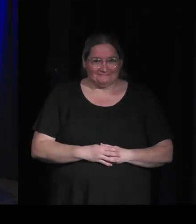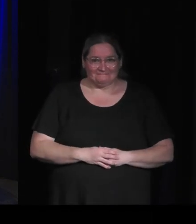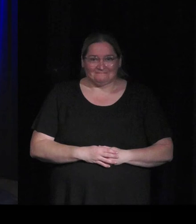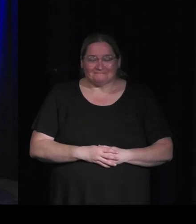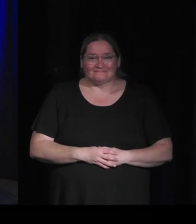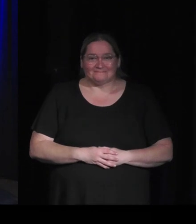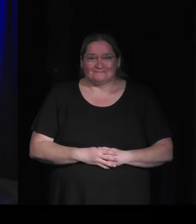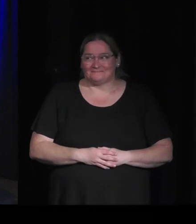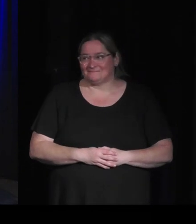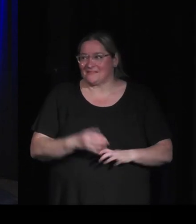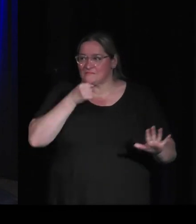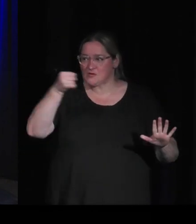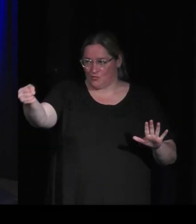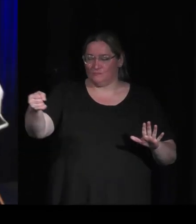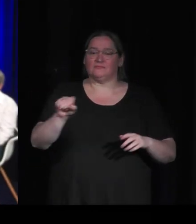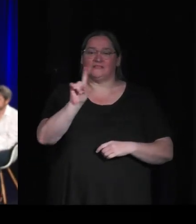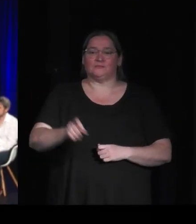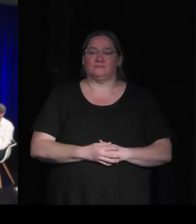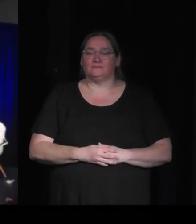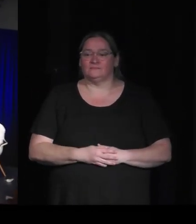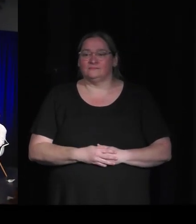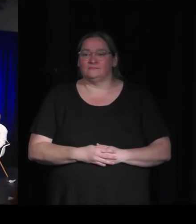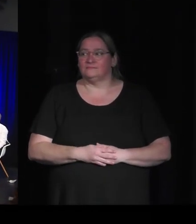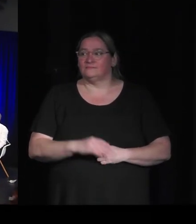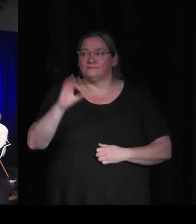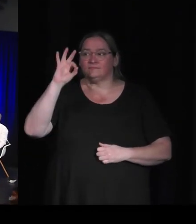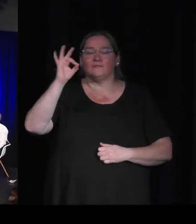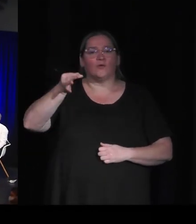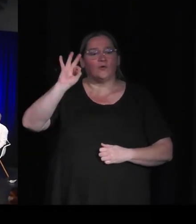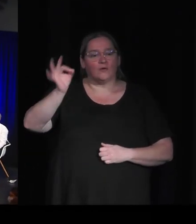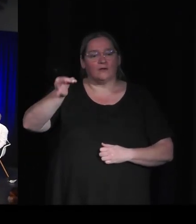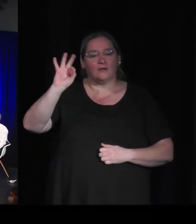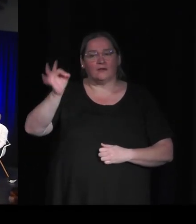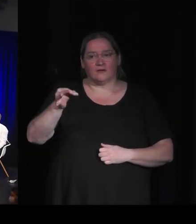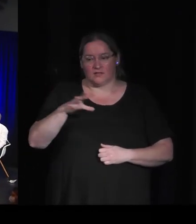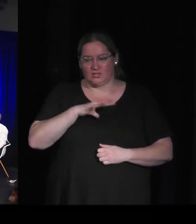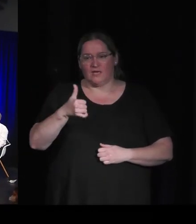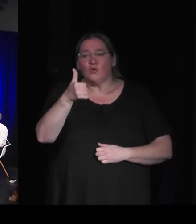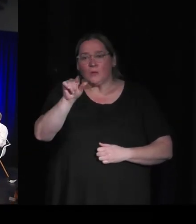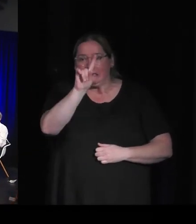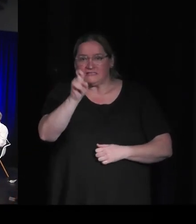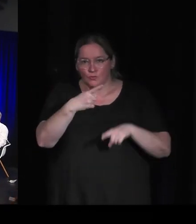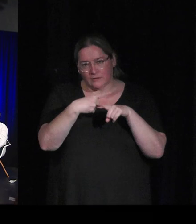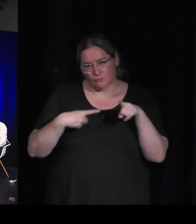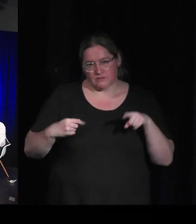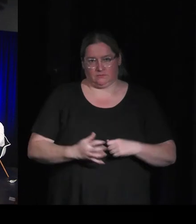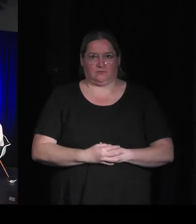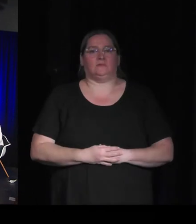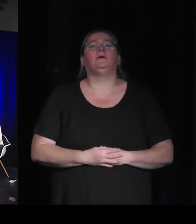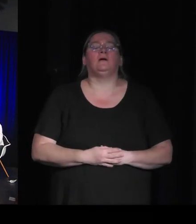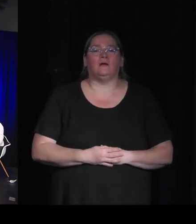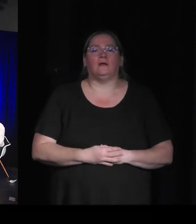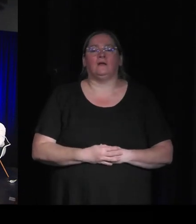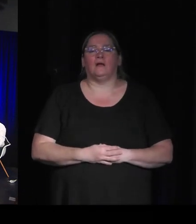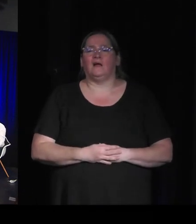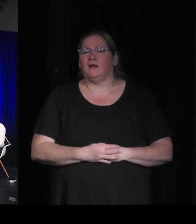avoir ça en retransmission oui j'ai une question et demi qu'est-ce que vous pensez